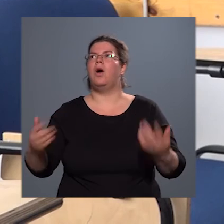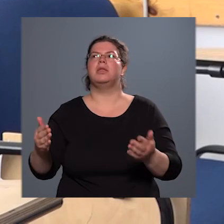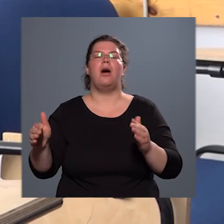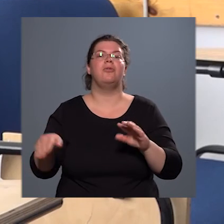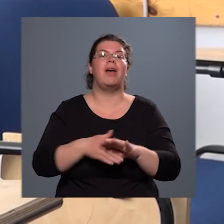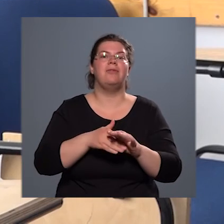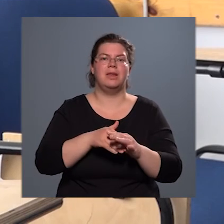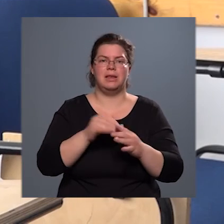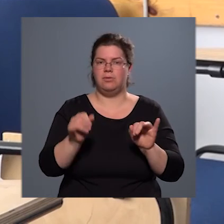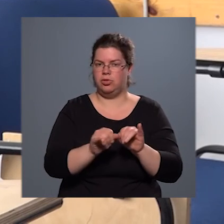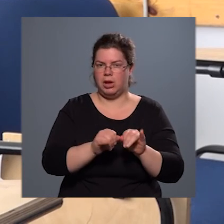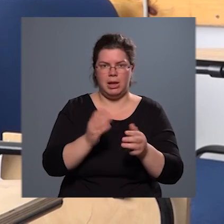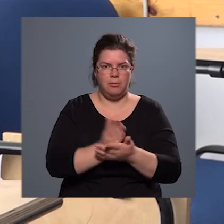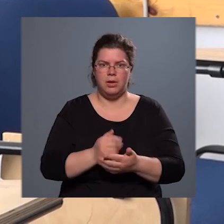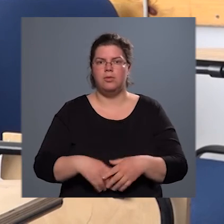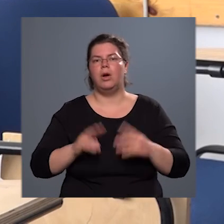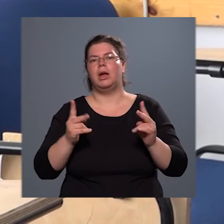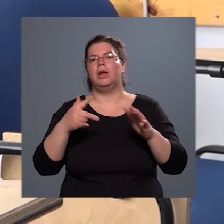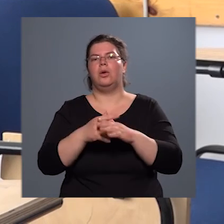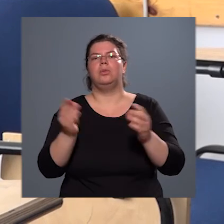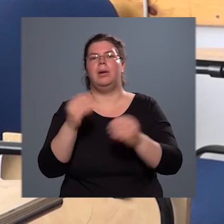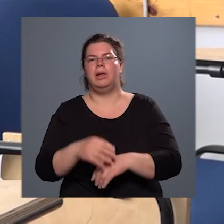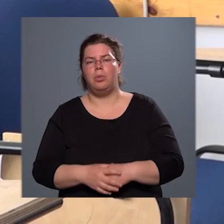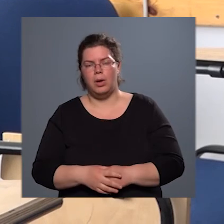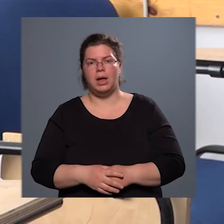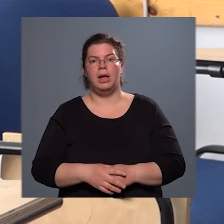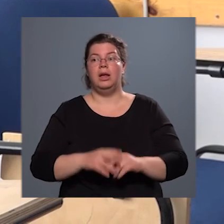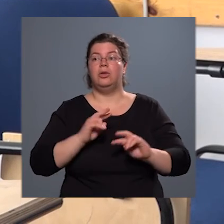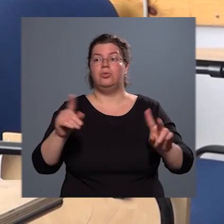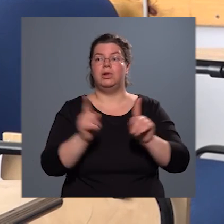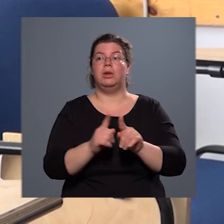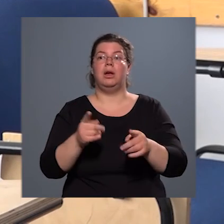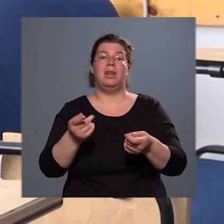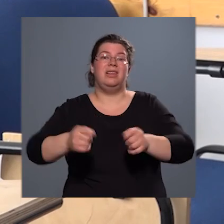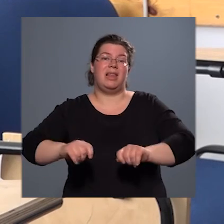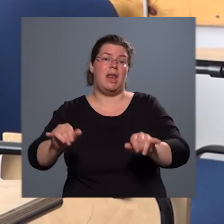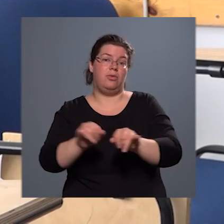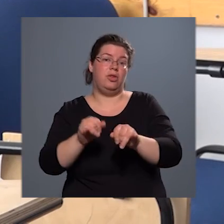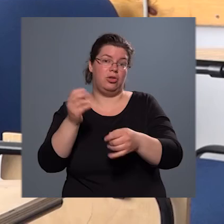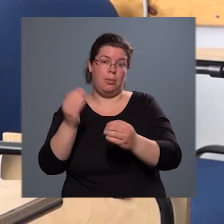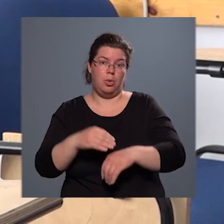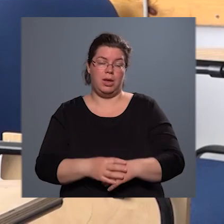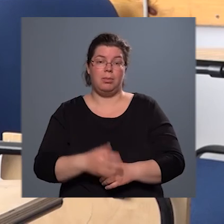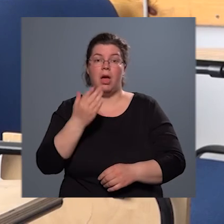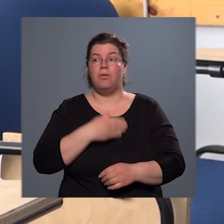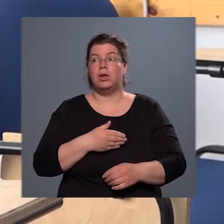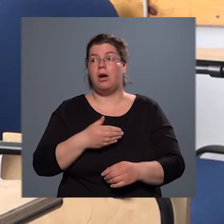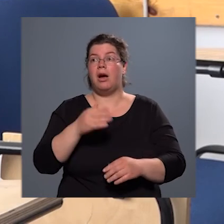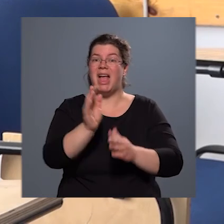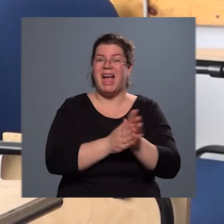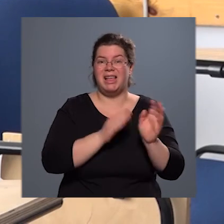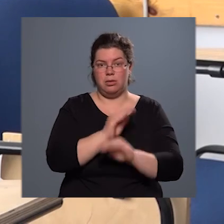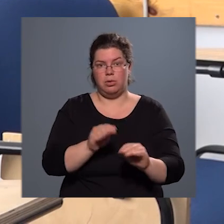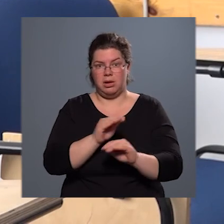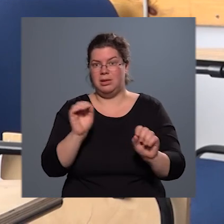van, aki közben bukik ki, illetve van, aki a végén az ára vizsgán bukik meg, illetve, ha elkezd oktatni, az sem